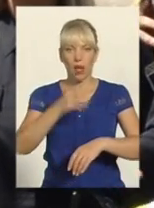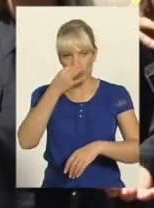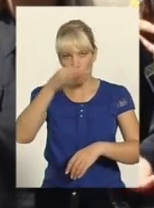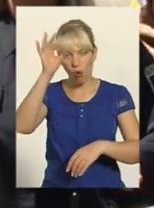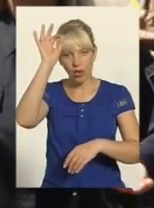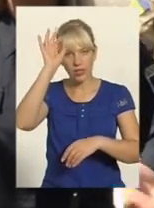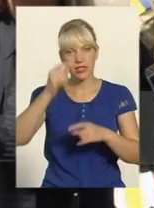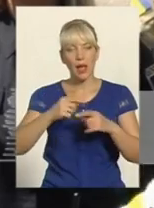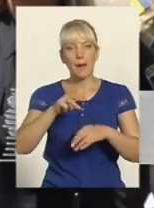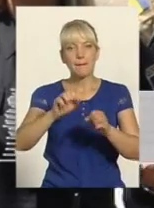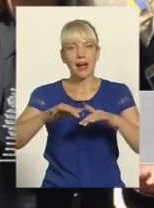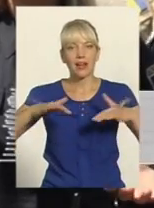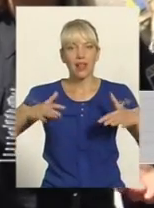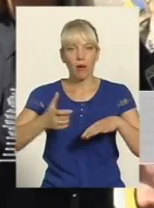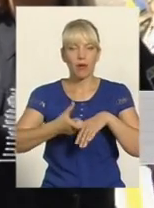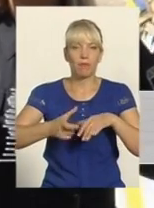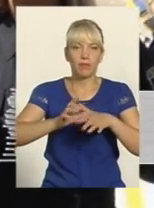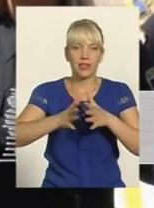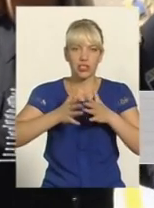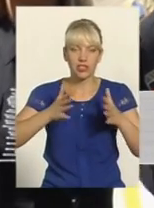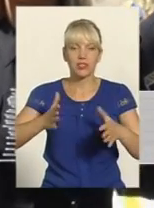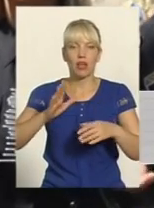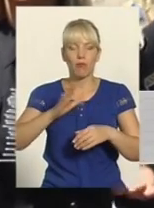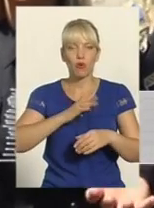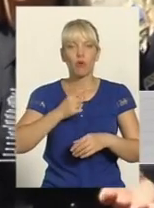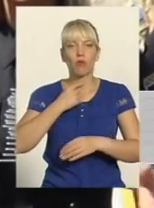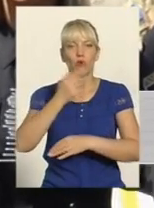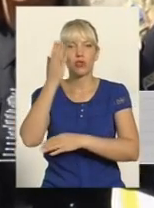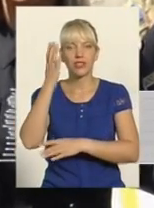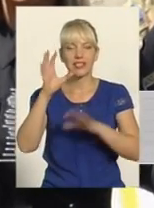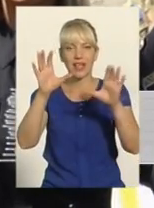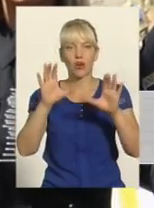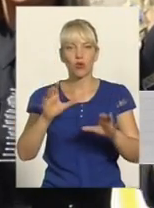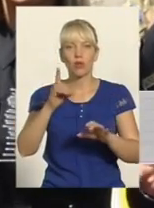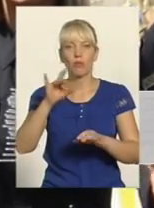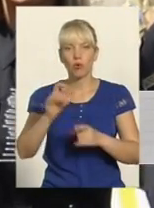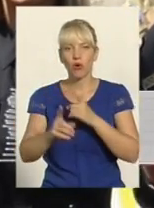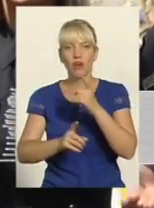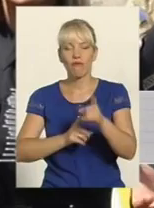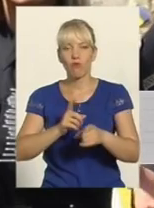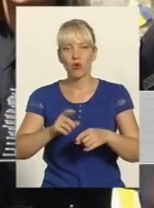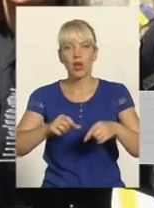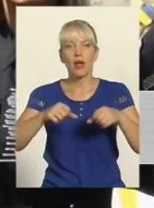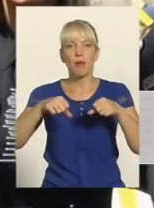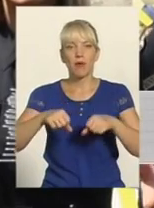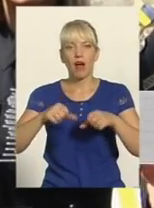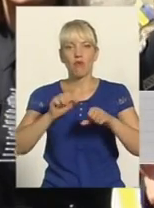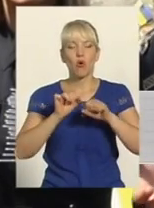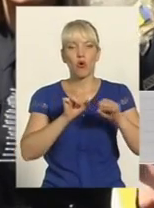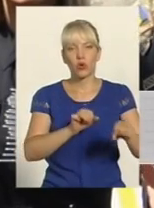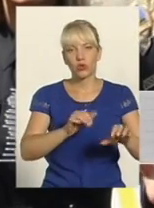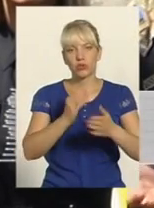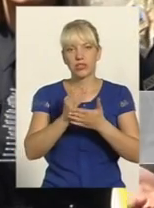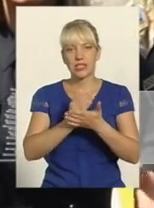більшістю були проголосовані ще декілька законів про реформу правоохоронної системи Ці закони вносились урядом України, в тому